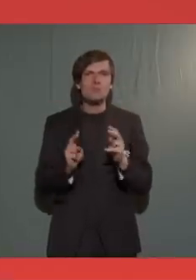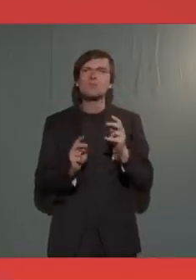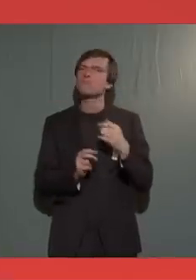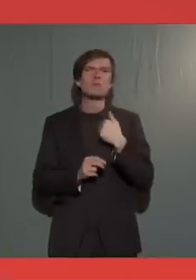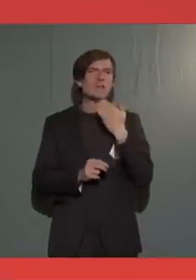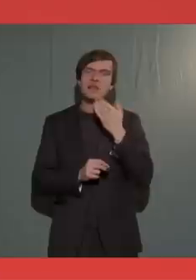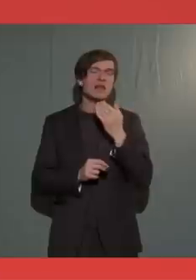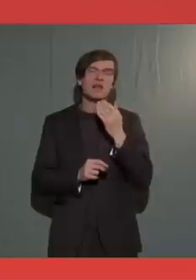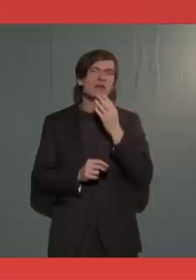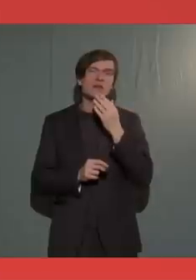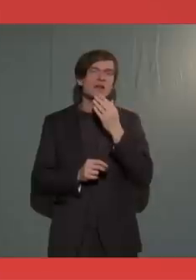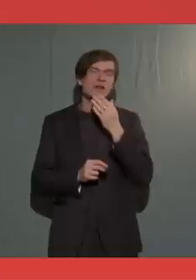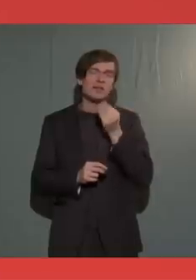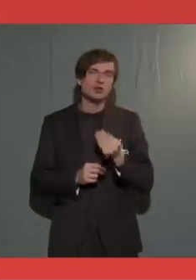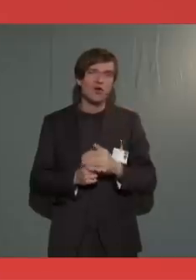Applaus